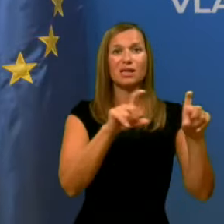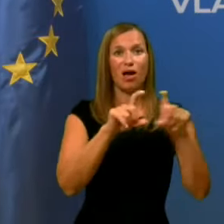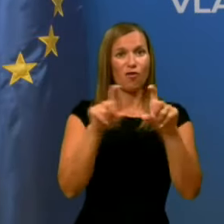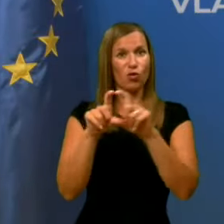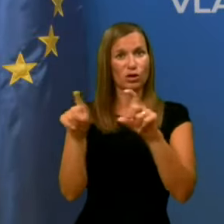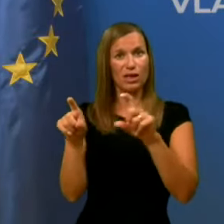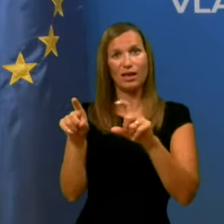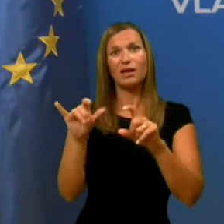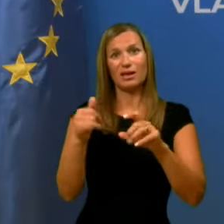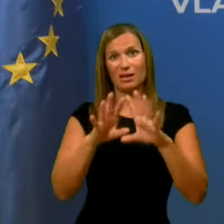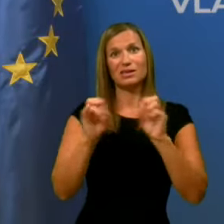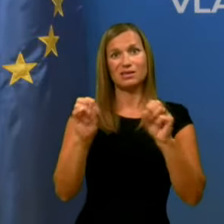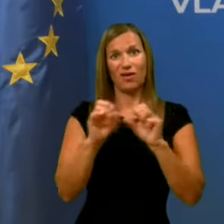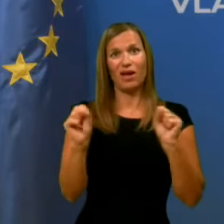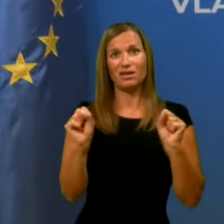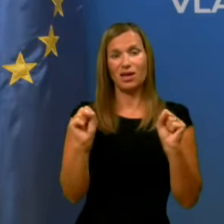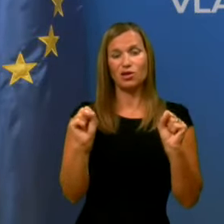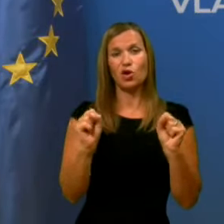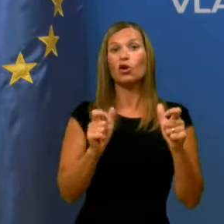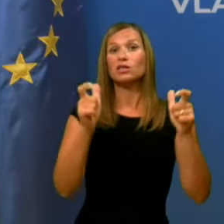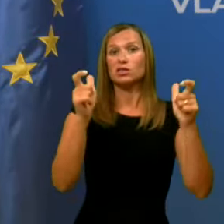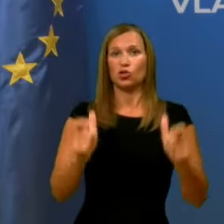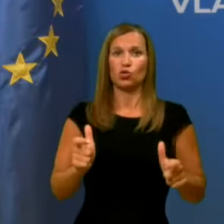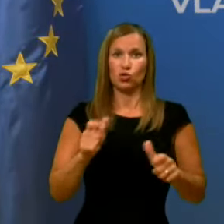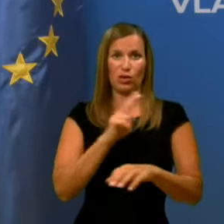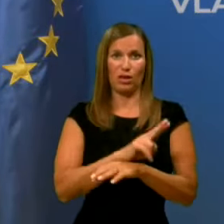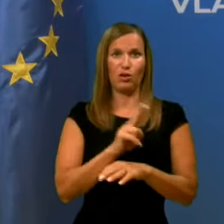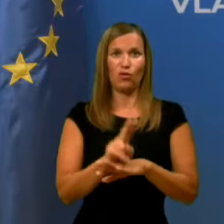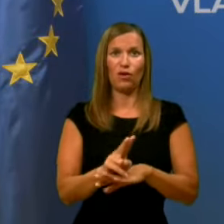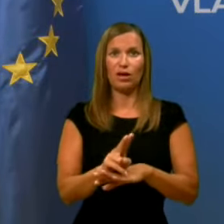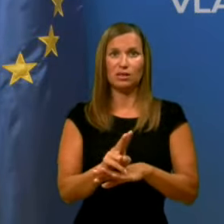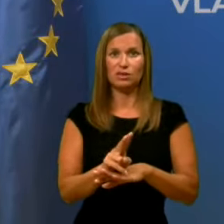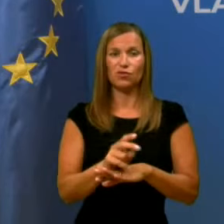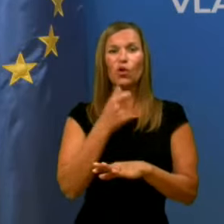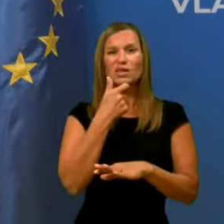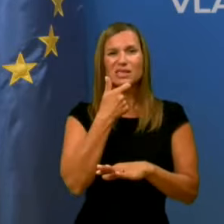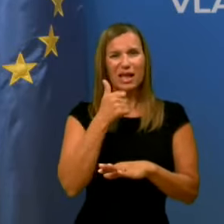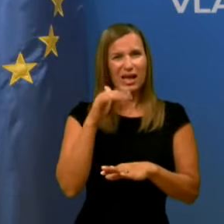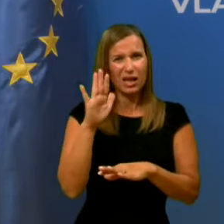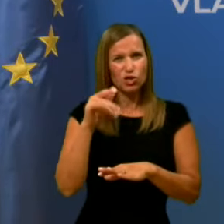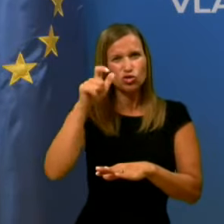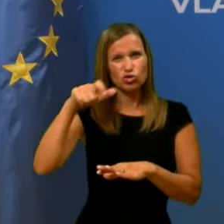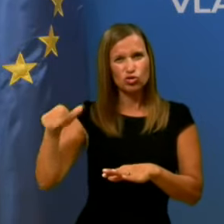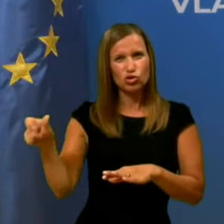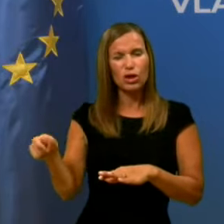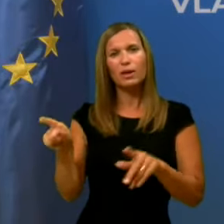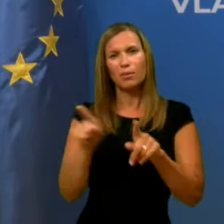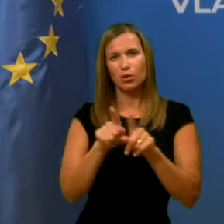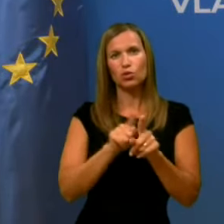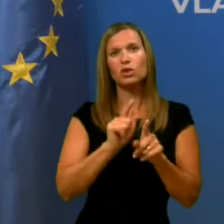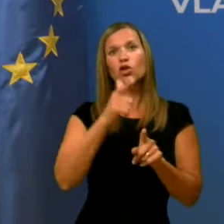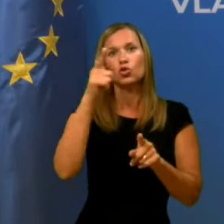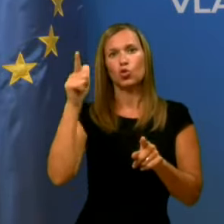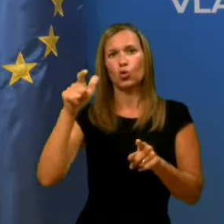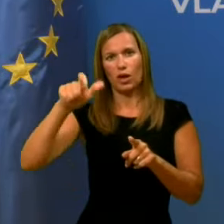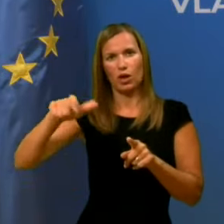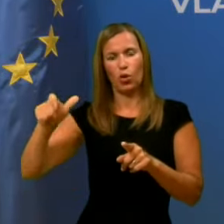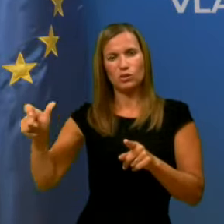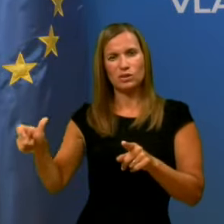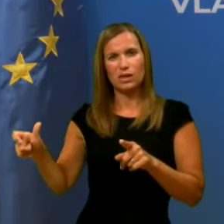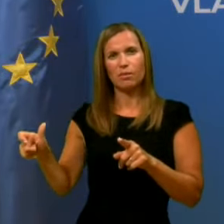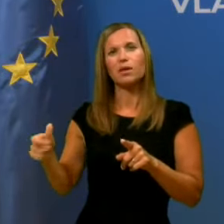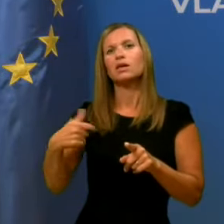izvajajo institucionalno varstvo starejših in tudi sicer drugih oseb, smo